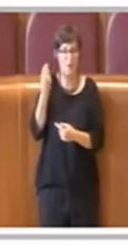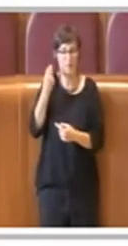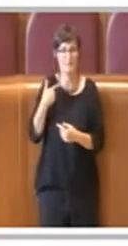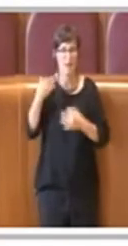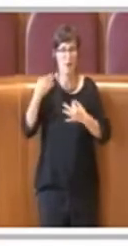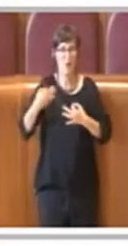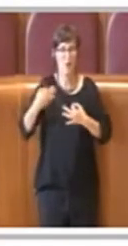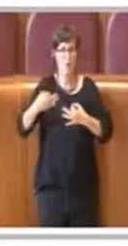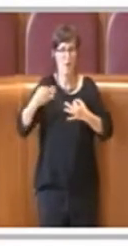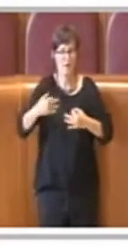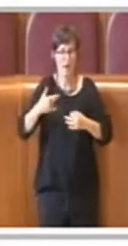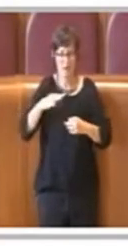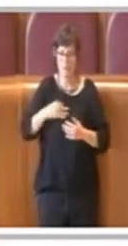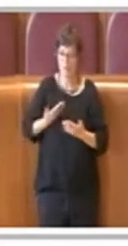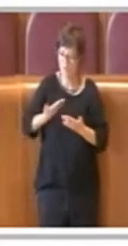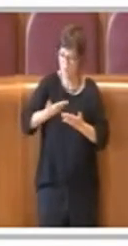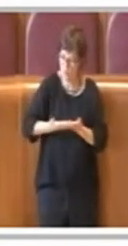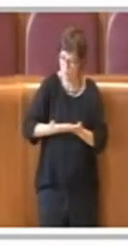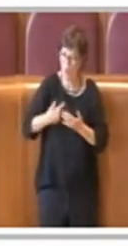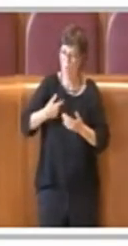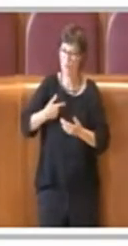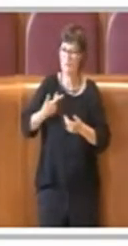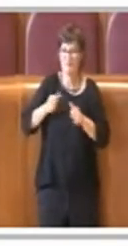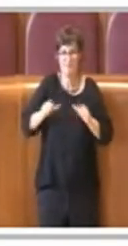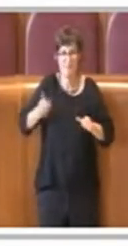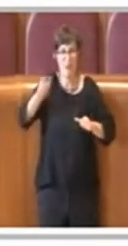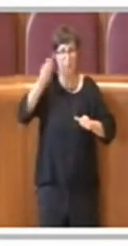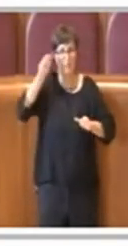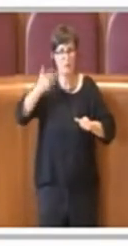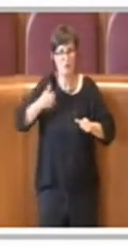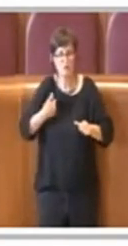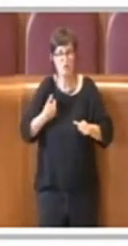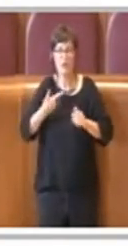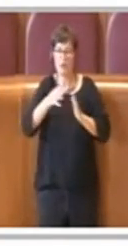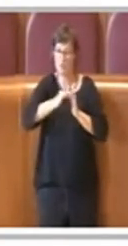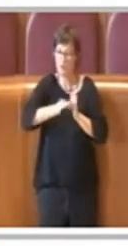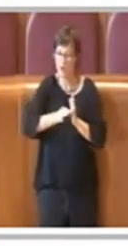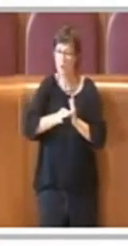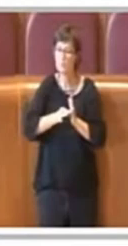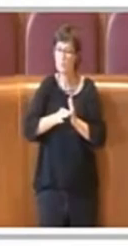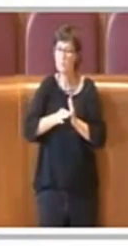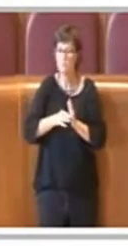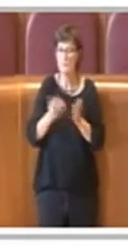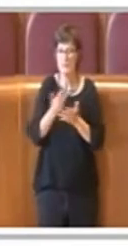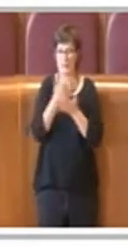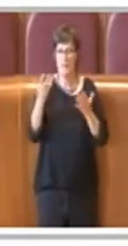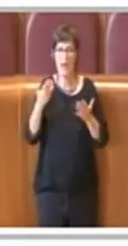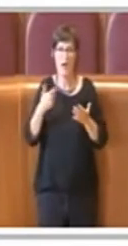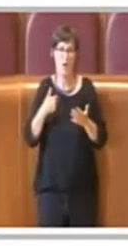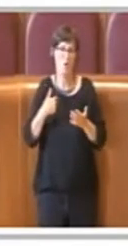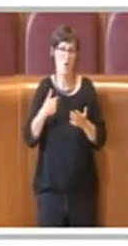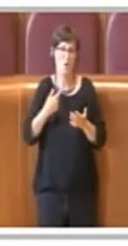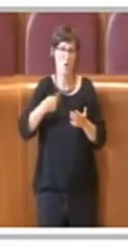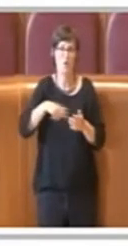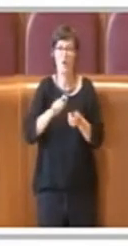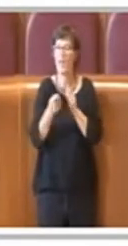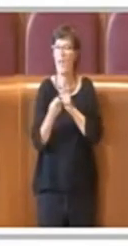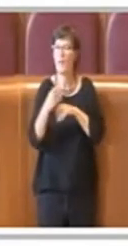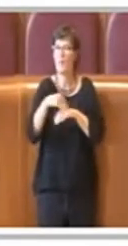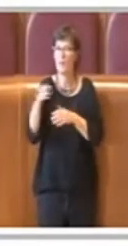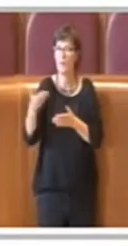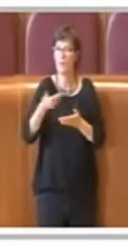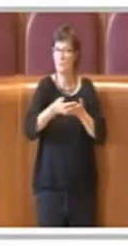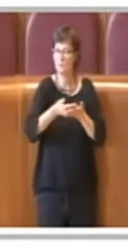proponiamo e quindi anche ai principi che noi abbiamo portato avanti, chiaramente riteniamo di votare favorevolmente questo emendamento.